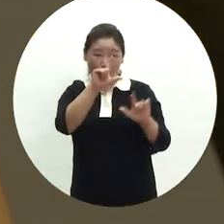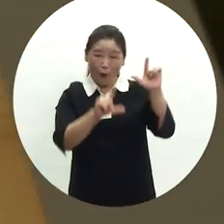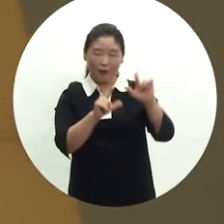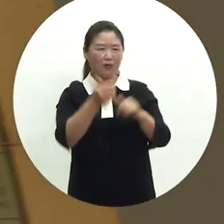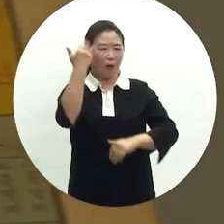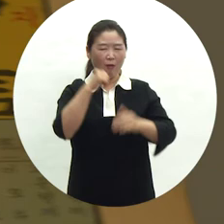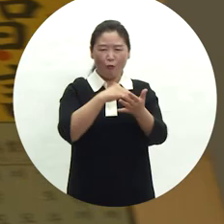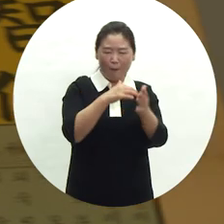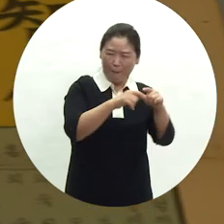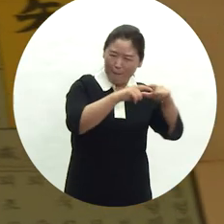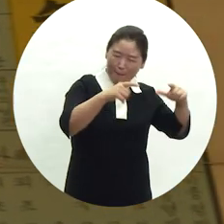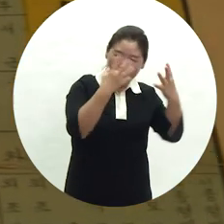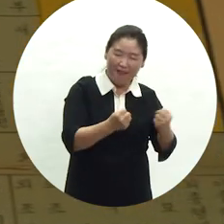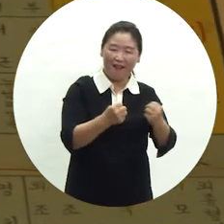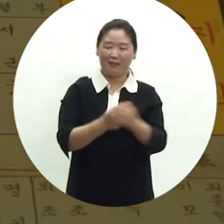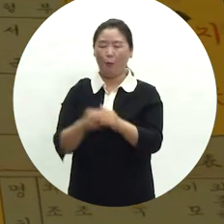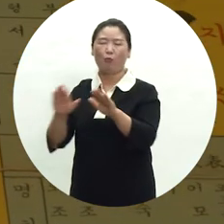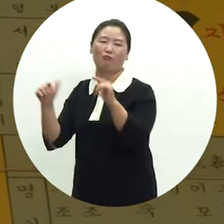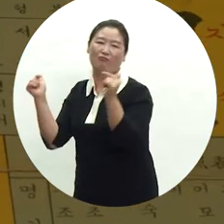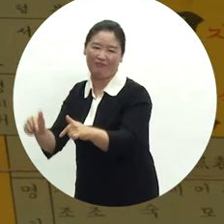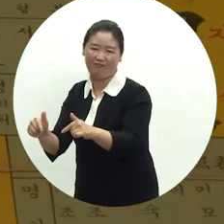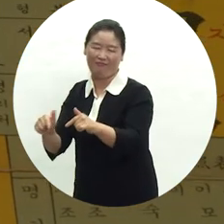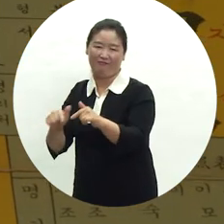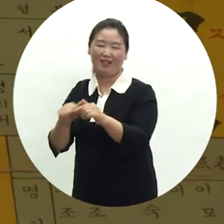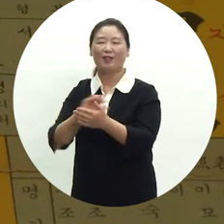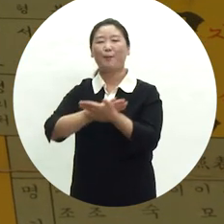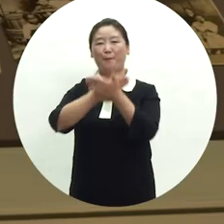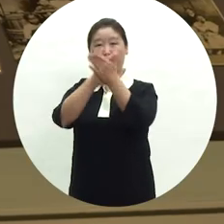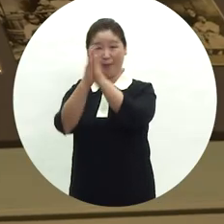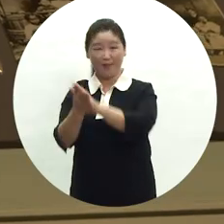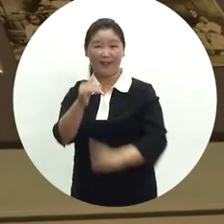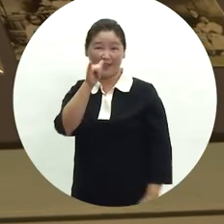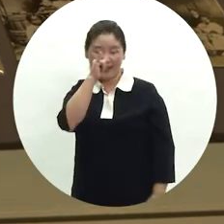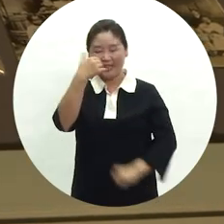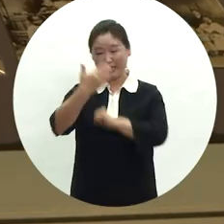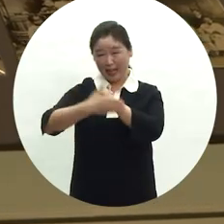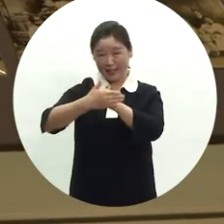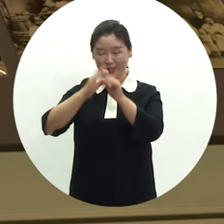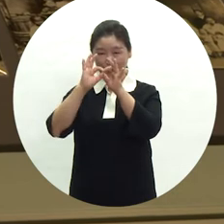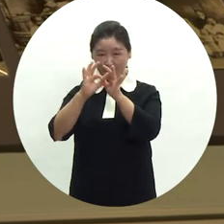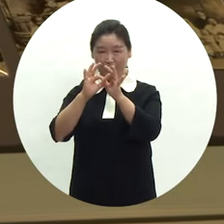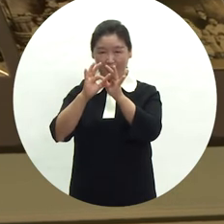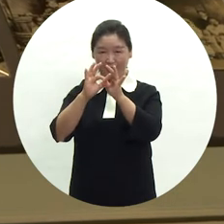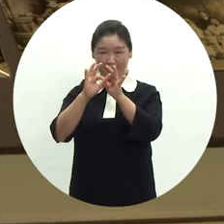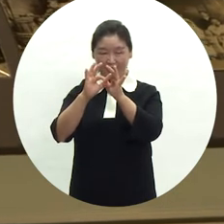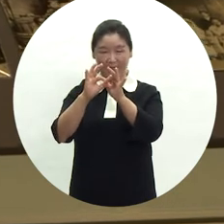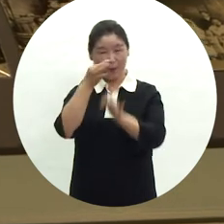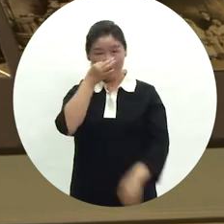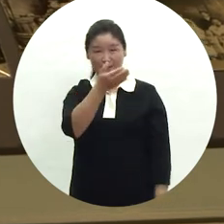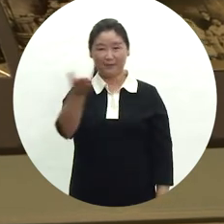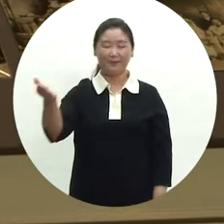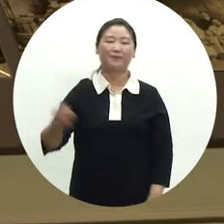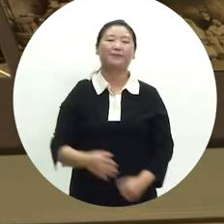대가족에서 핵가족으로 변하는 등 점차 다양해지고 있음을 사진 관련 자료를 통해 소개하고